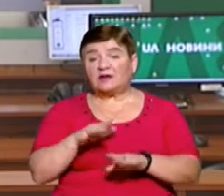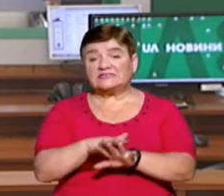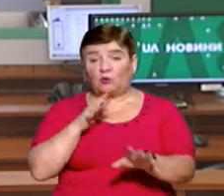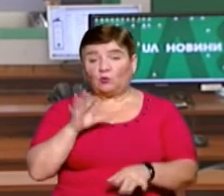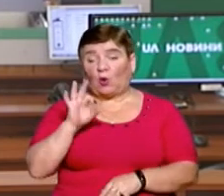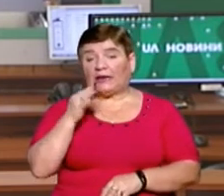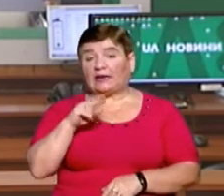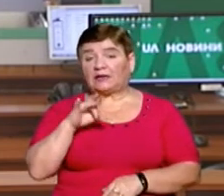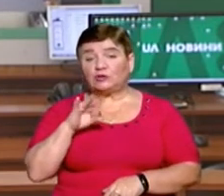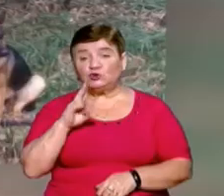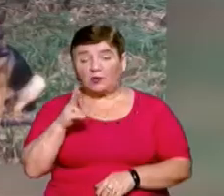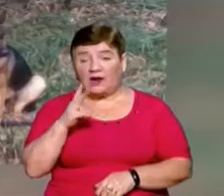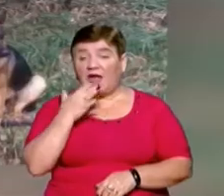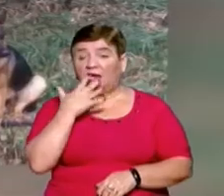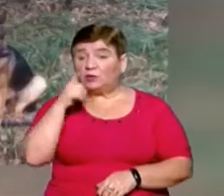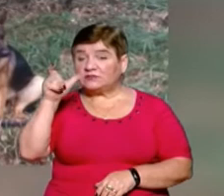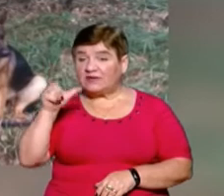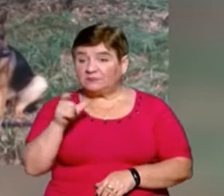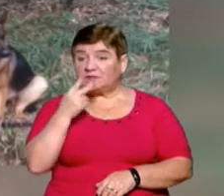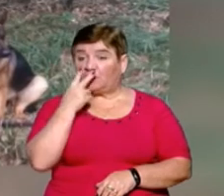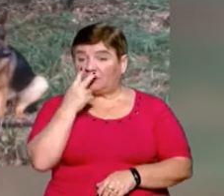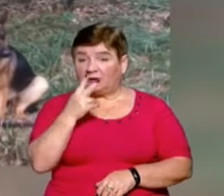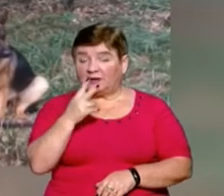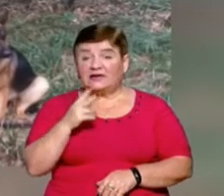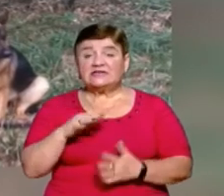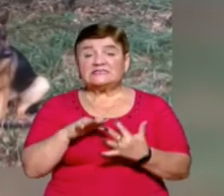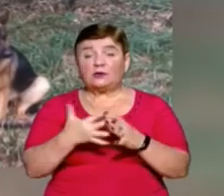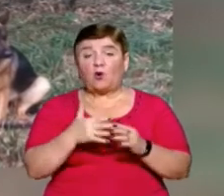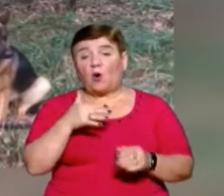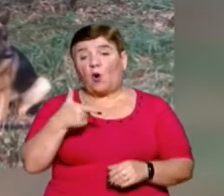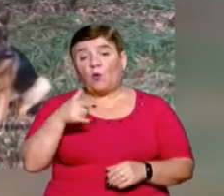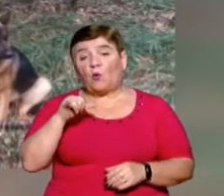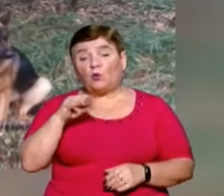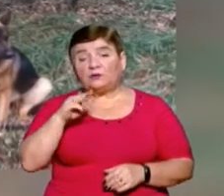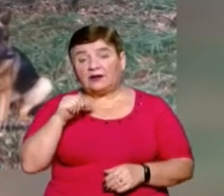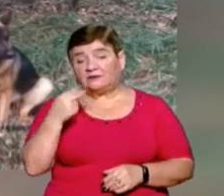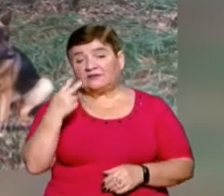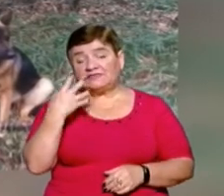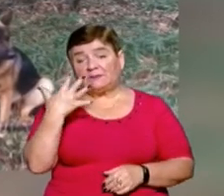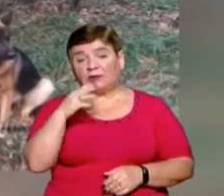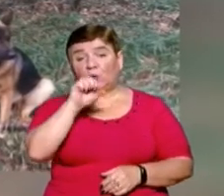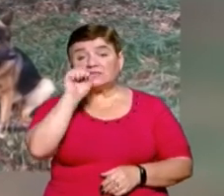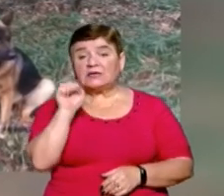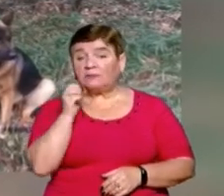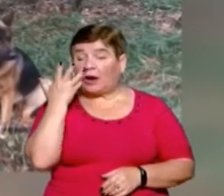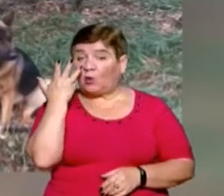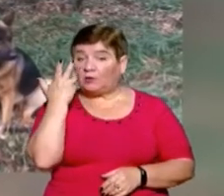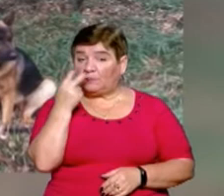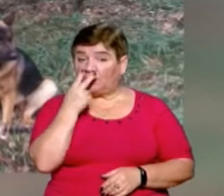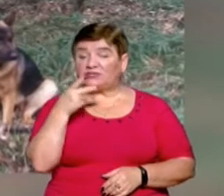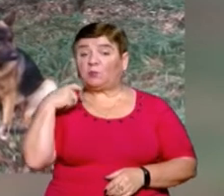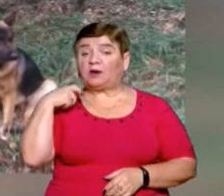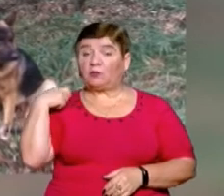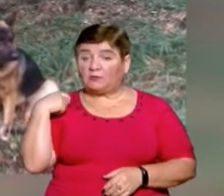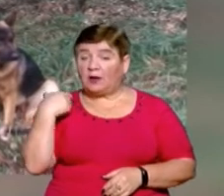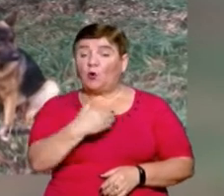Олена Тарачук. Іноземця помітили правоохоронці біля села Гута Ужгородського району 25 серпня. Коли він побачив прикордонників,